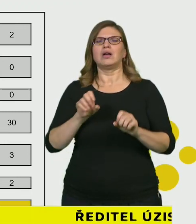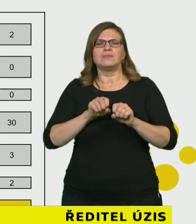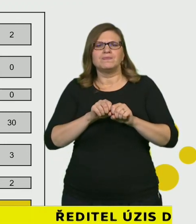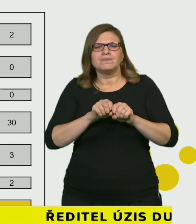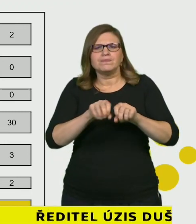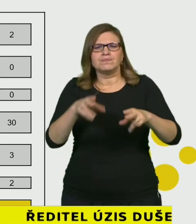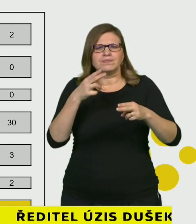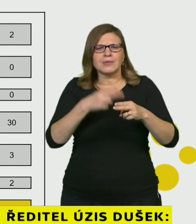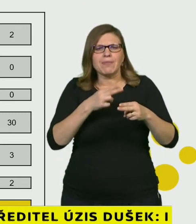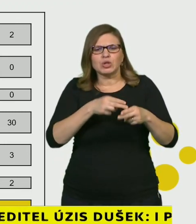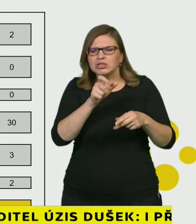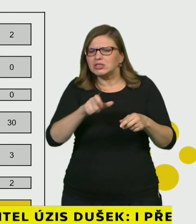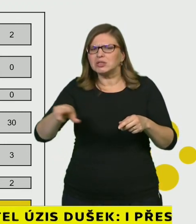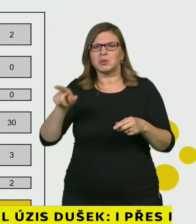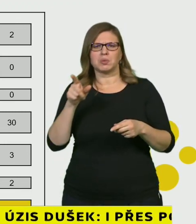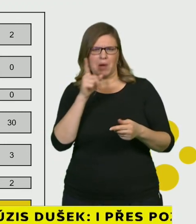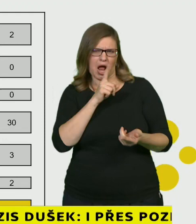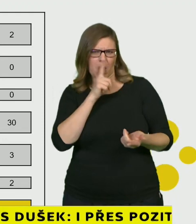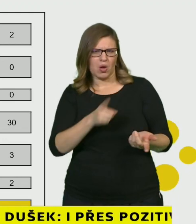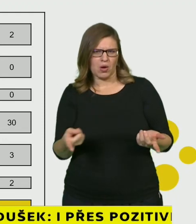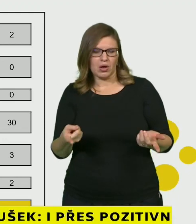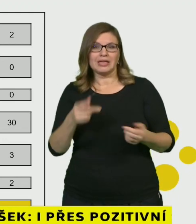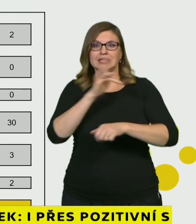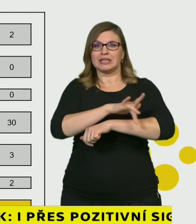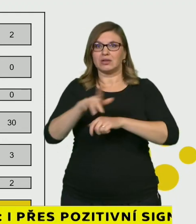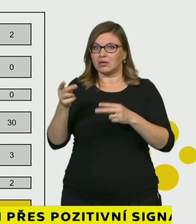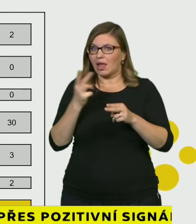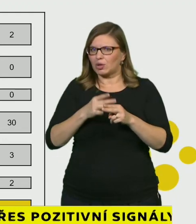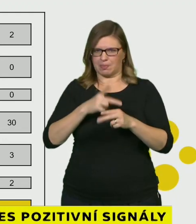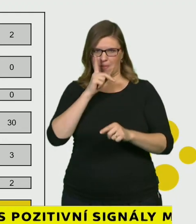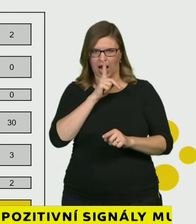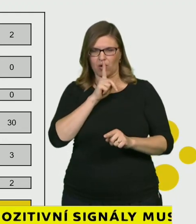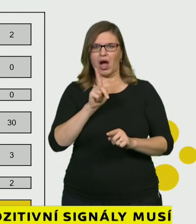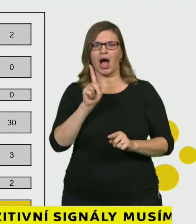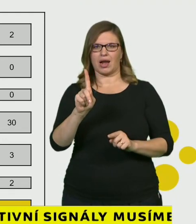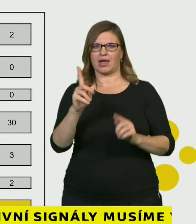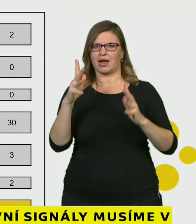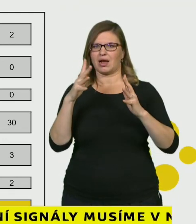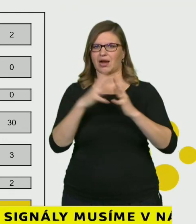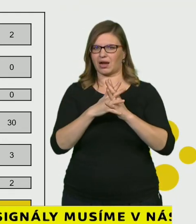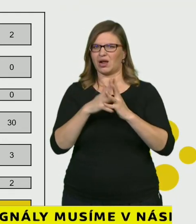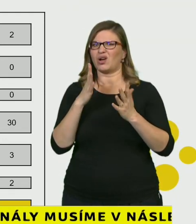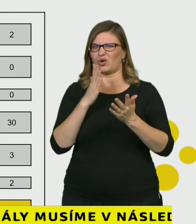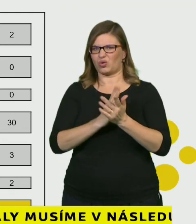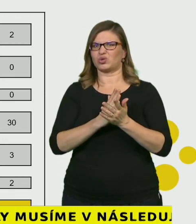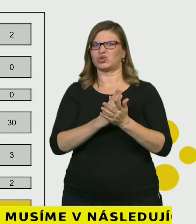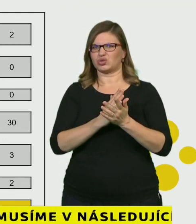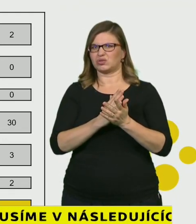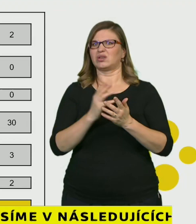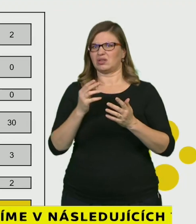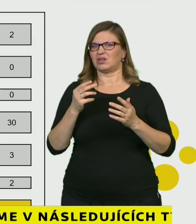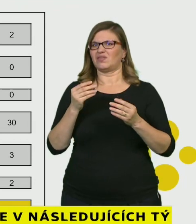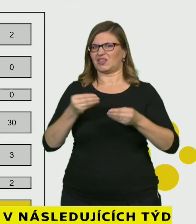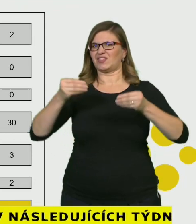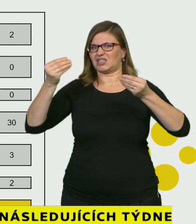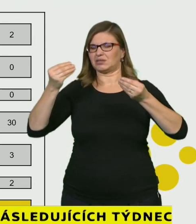diagnostikovaných i malý počet seniorů, ale začala se zvedat hodnota reprodukčního čísla a takto vypočítaný index